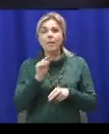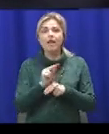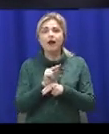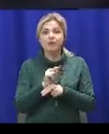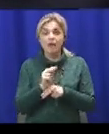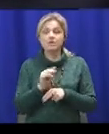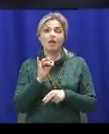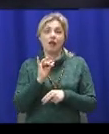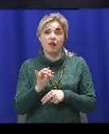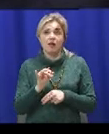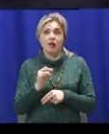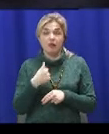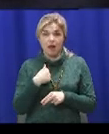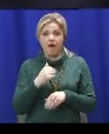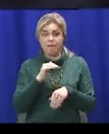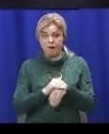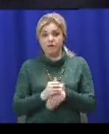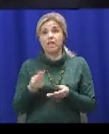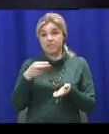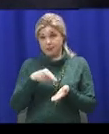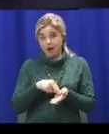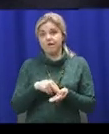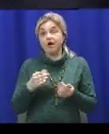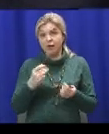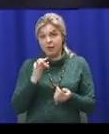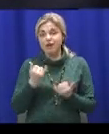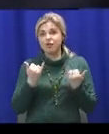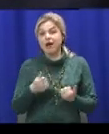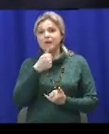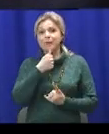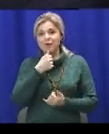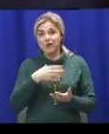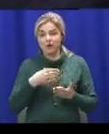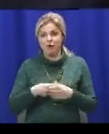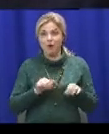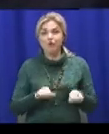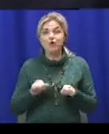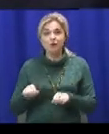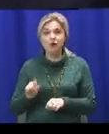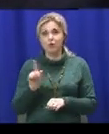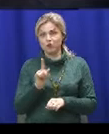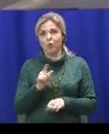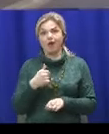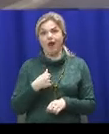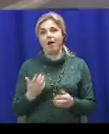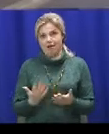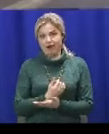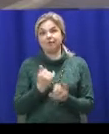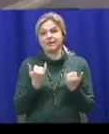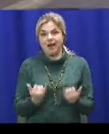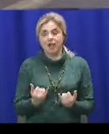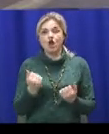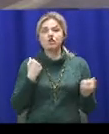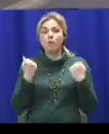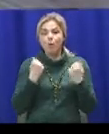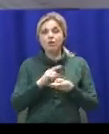лікування я вже фактично став на ноги і зараз буду випробовувати свої можливості, на що я вже здатний. Спорт став для